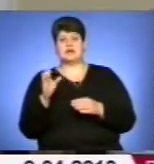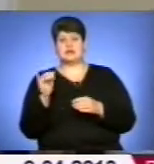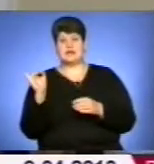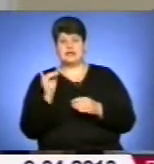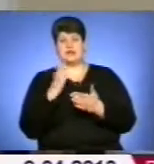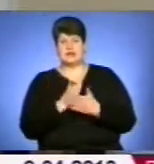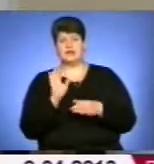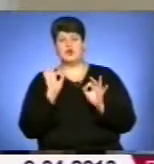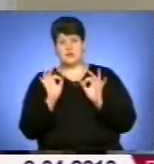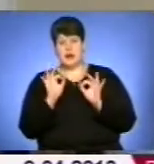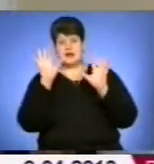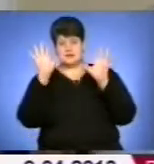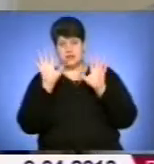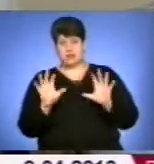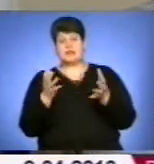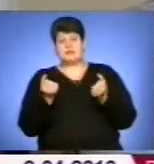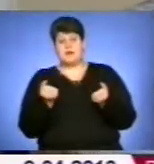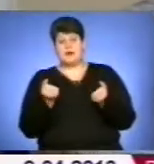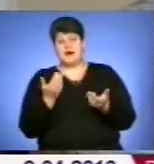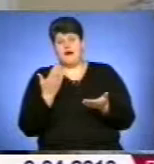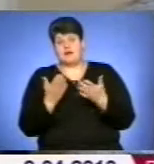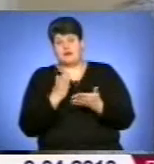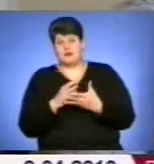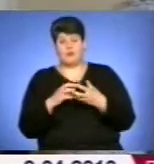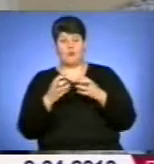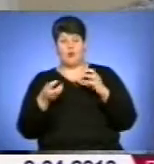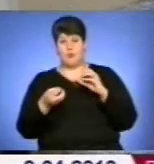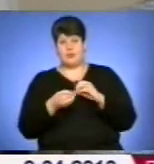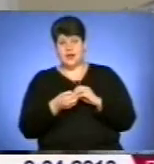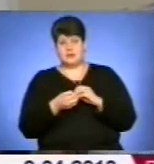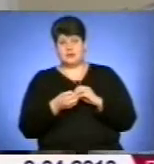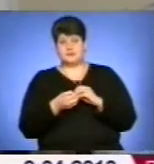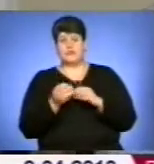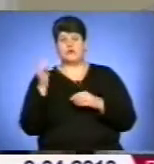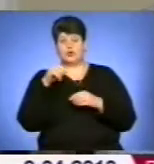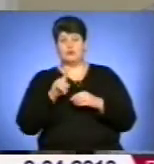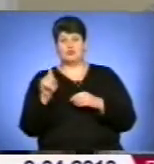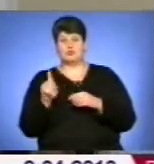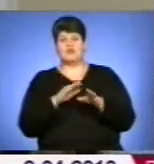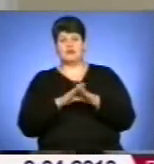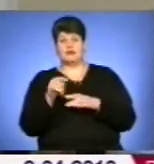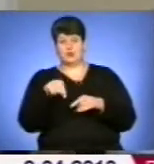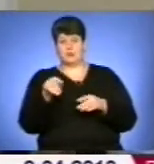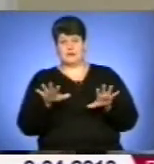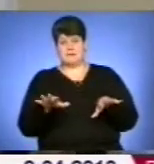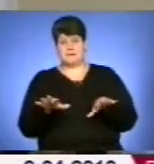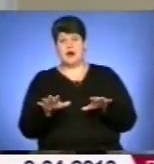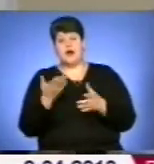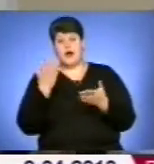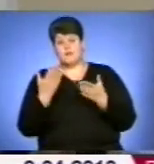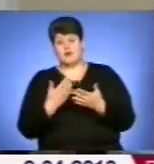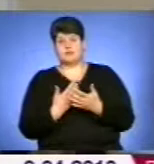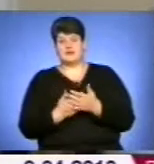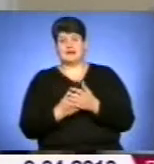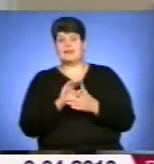нормальні закони, які приймаються, але є проблеми в тому, щоб виконати їх на місці, або, можливо,